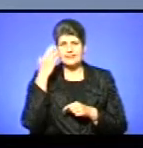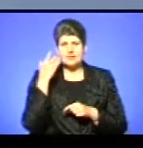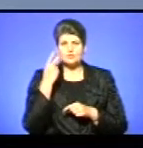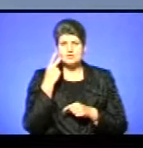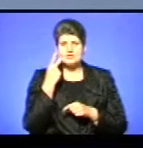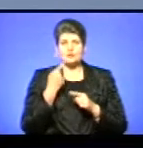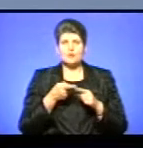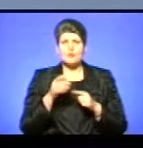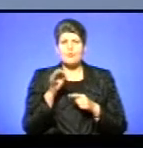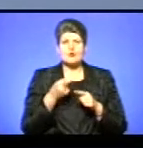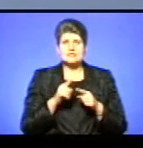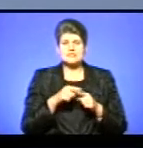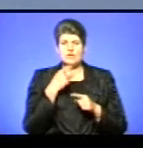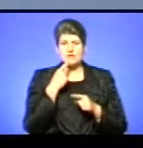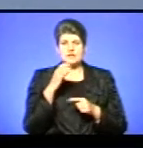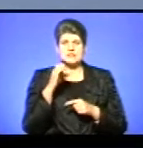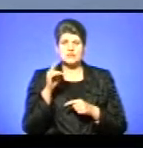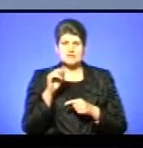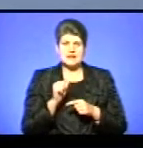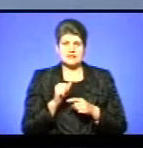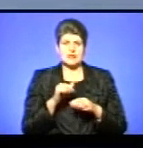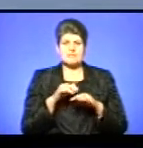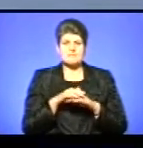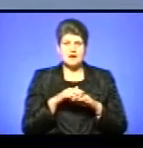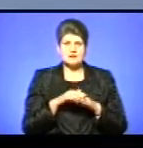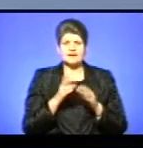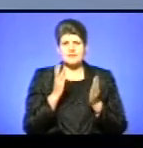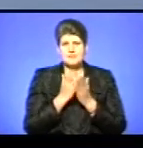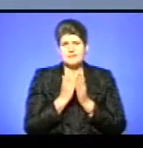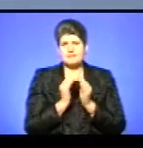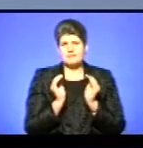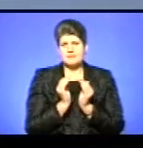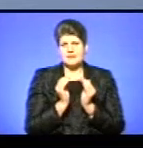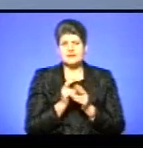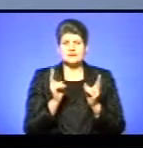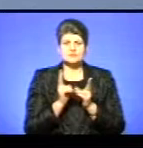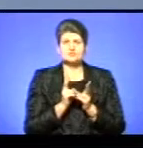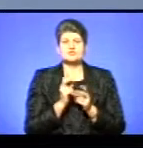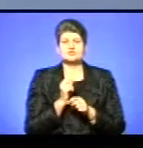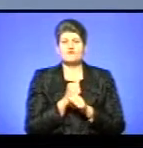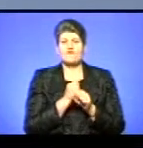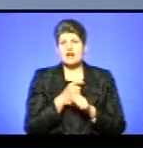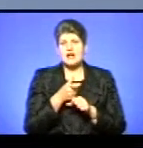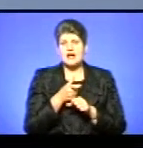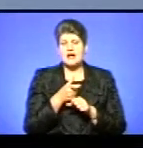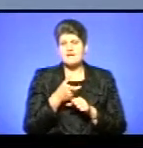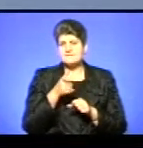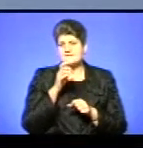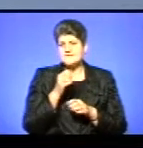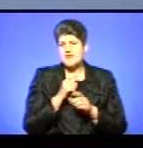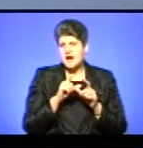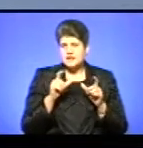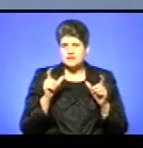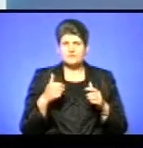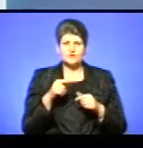говорили в соціальних мережах, які мали якісь маленькі зустрічі в якихось кав'ярнях. І я в той